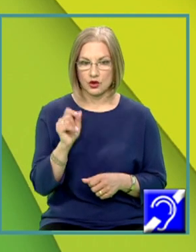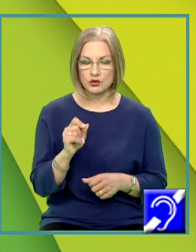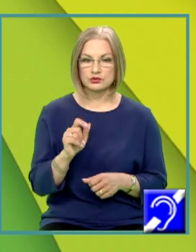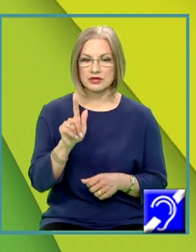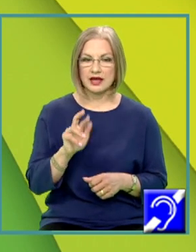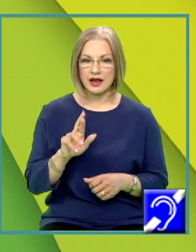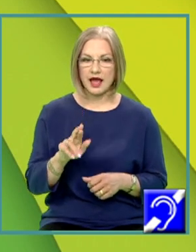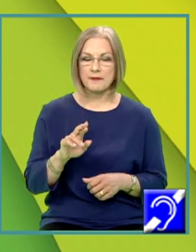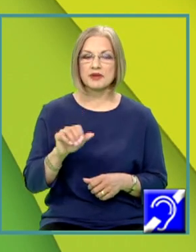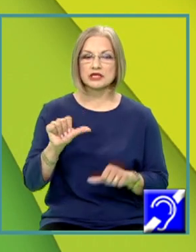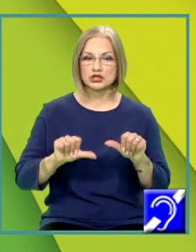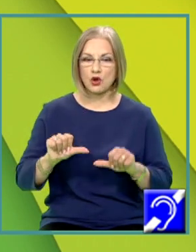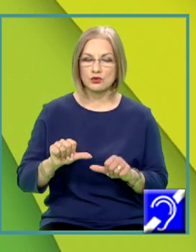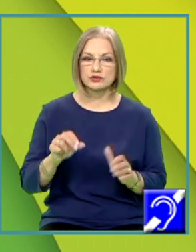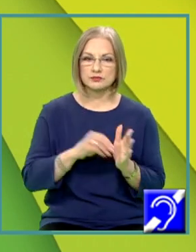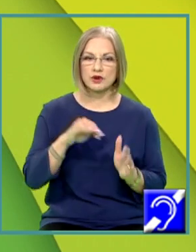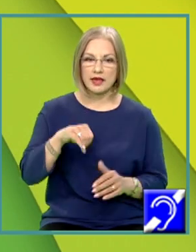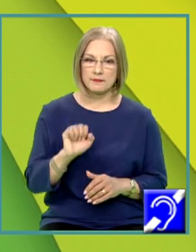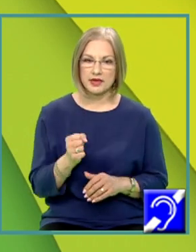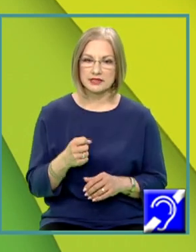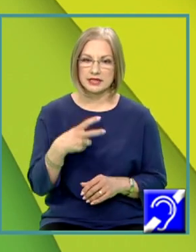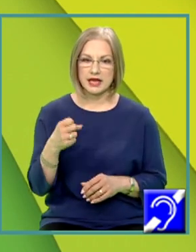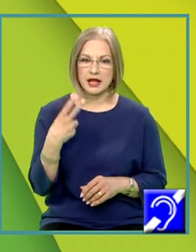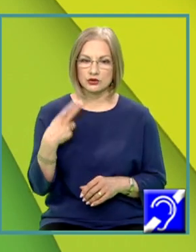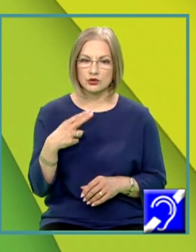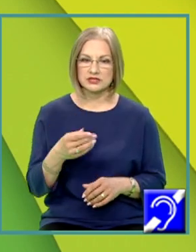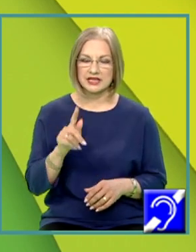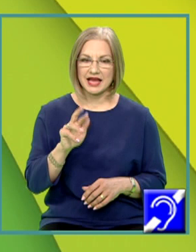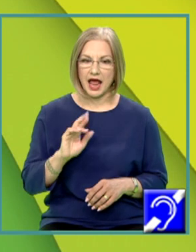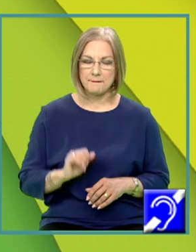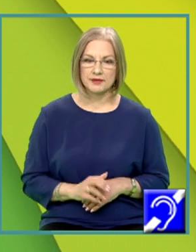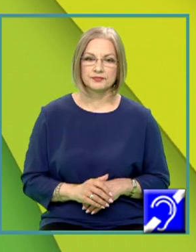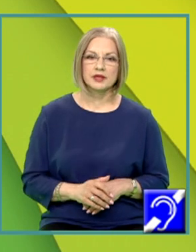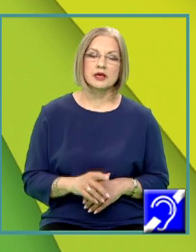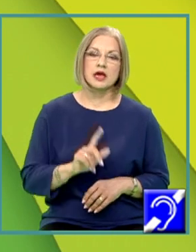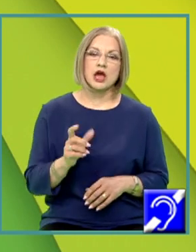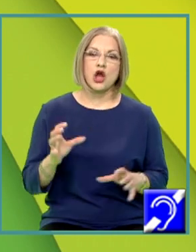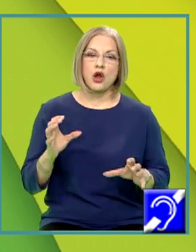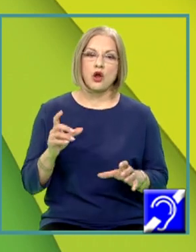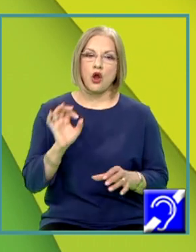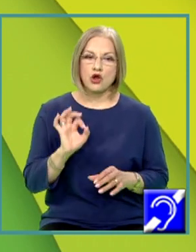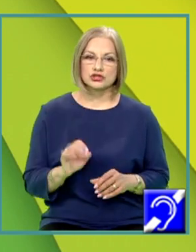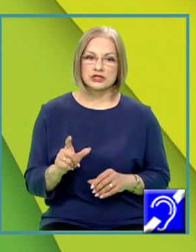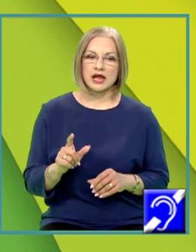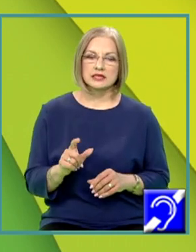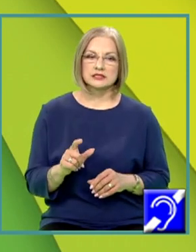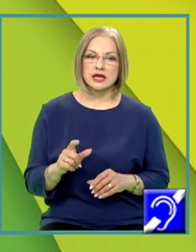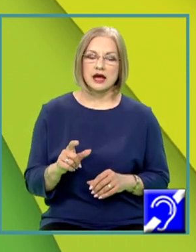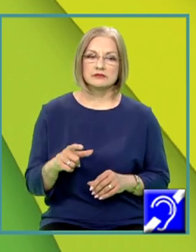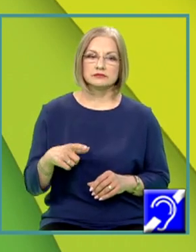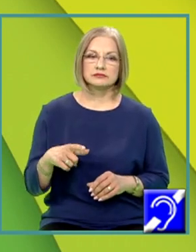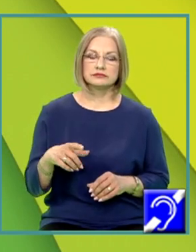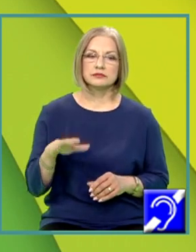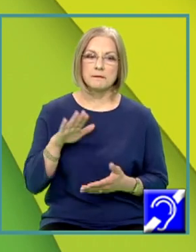soluție și o notăm MS egal cu 200 de grame. Iar concentrația procentuală